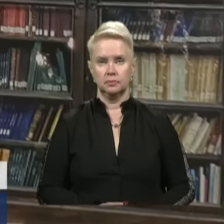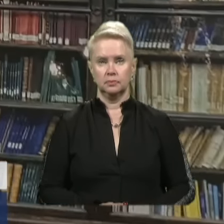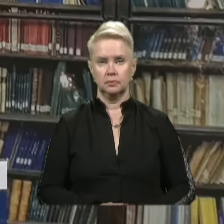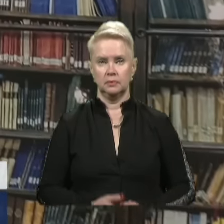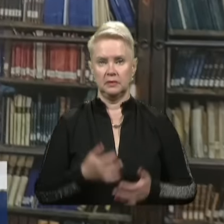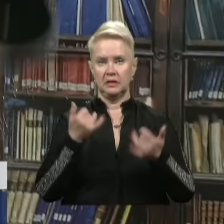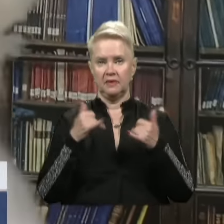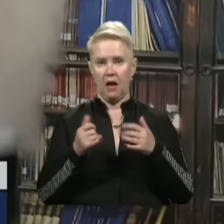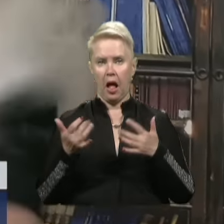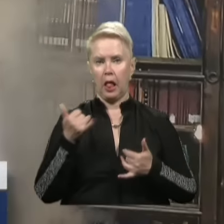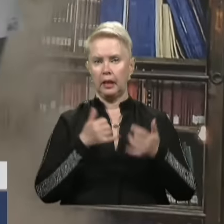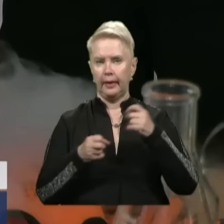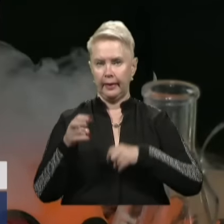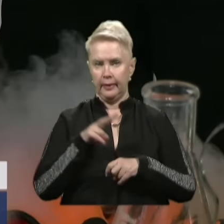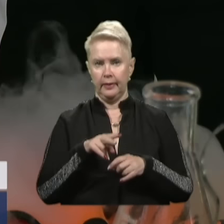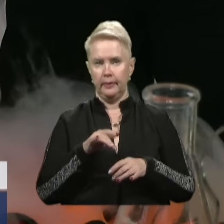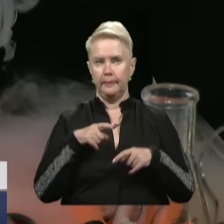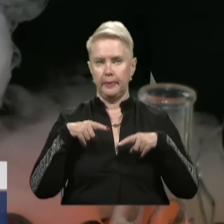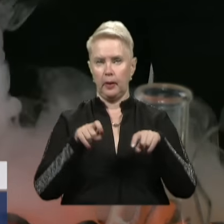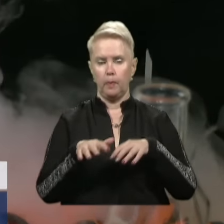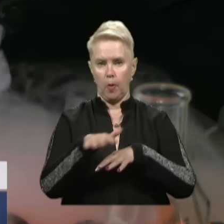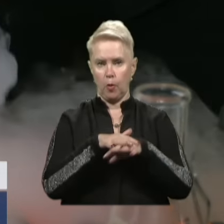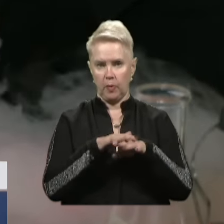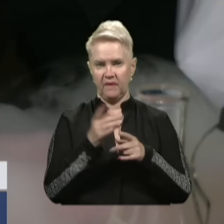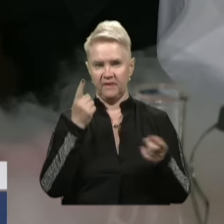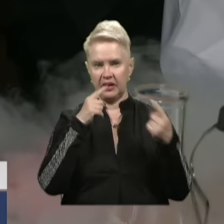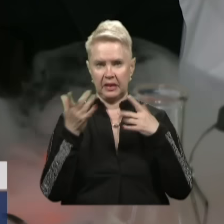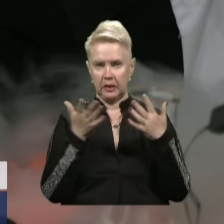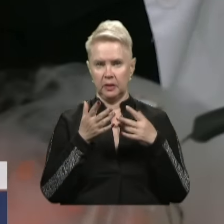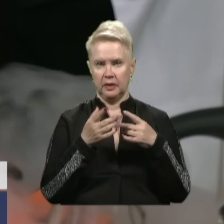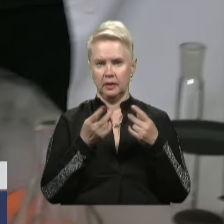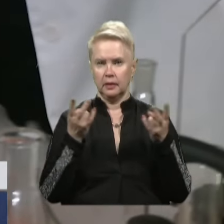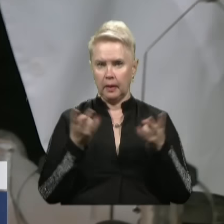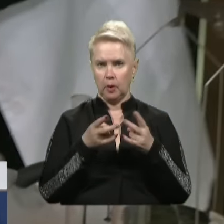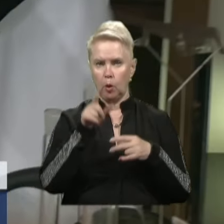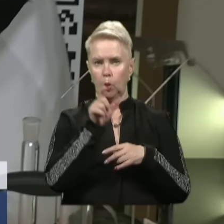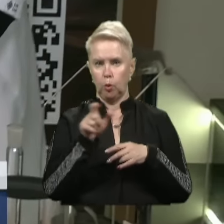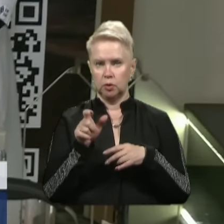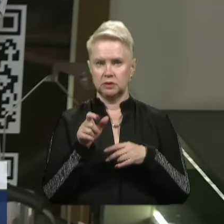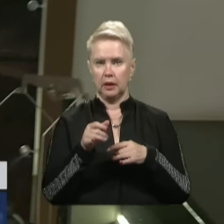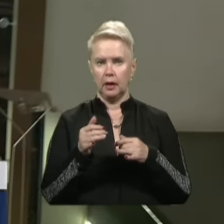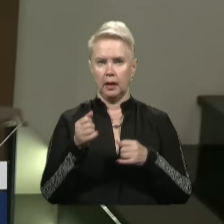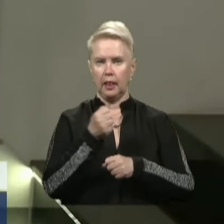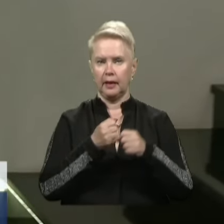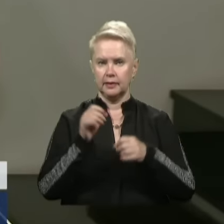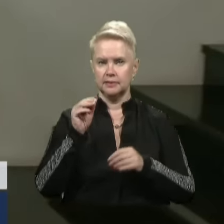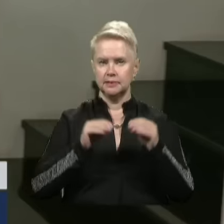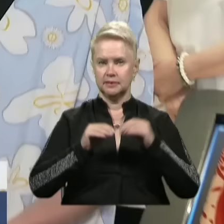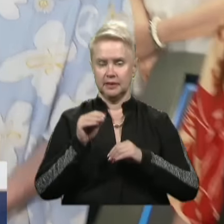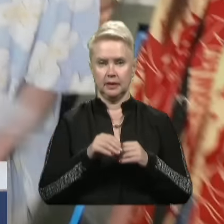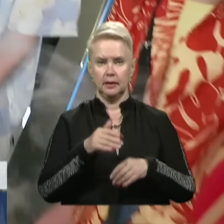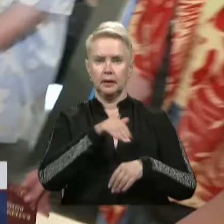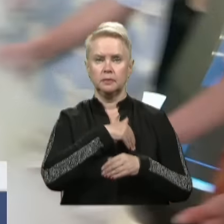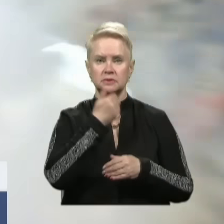Дивак-алхімік, який босоніж бігає по приміщенню та вигадує якийсь дуже необхідний людству еліксир. Запитує вглядачів